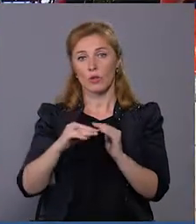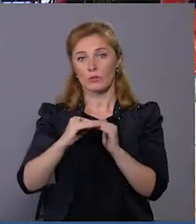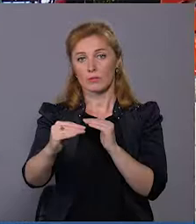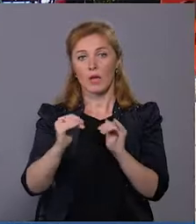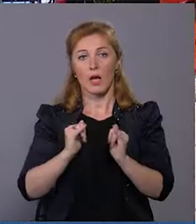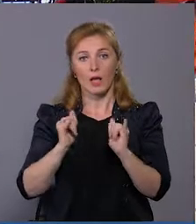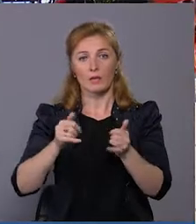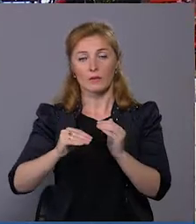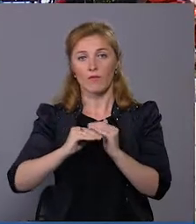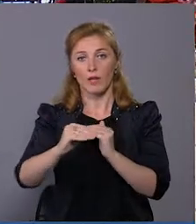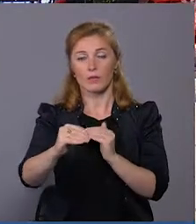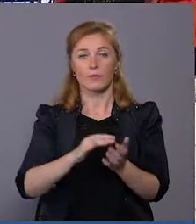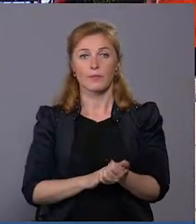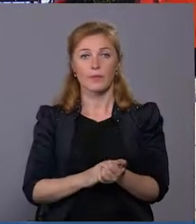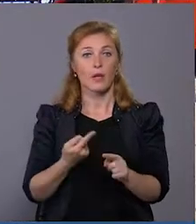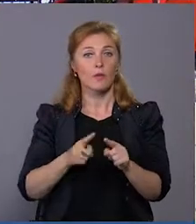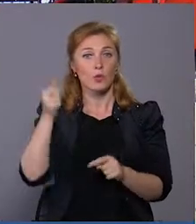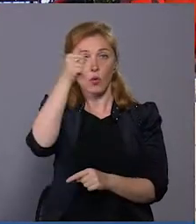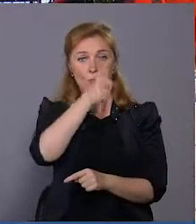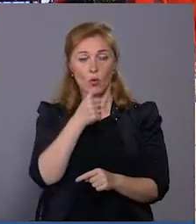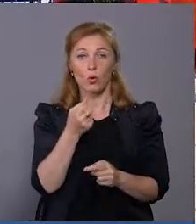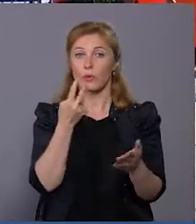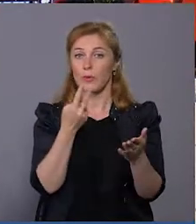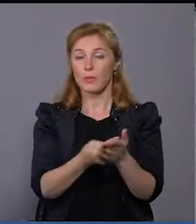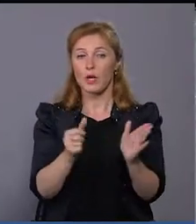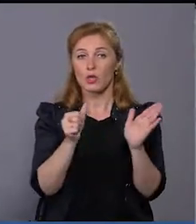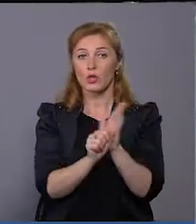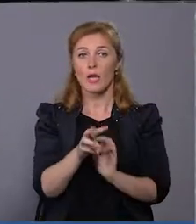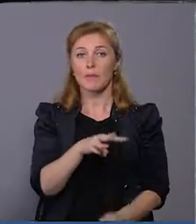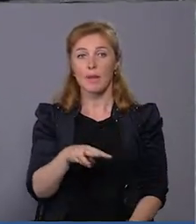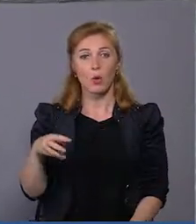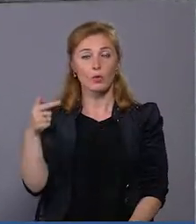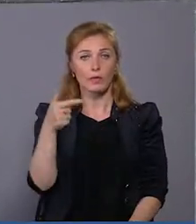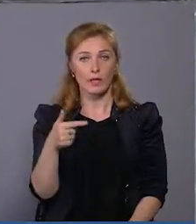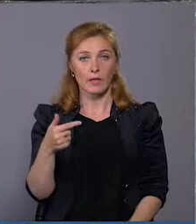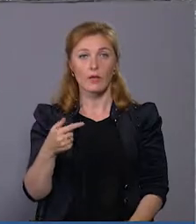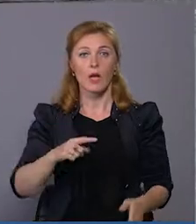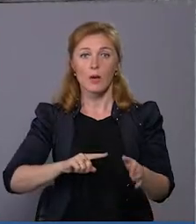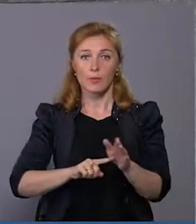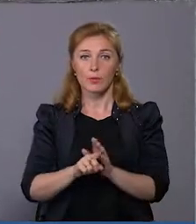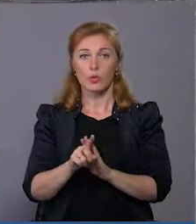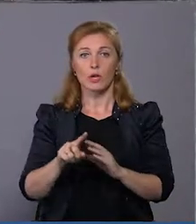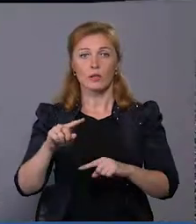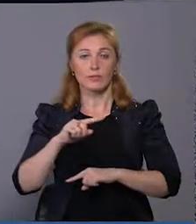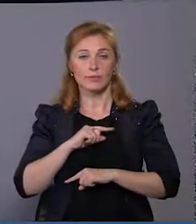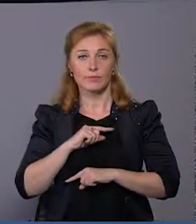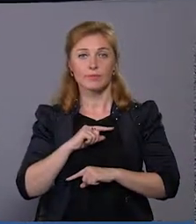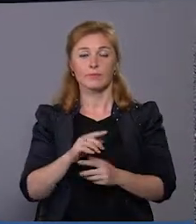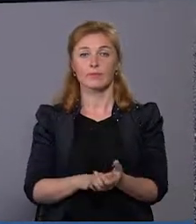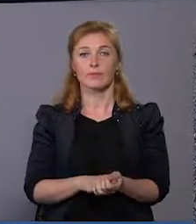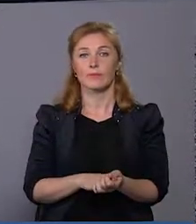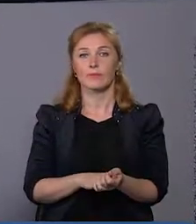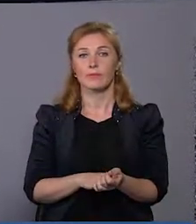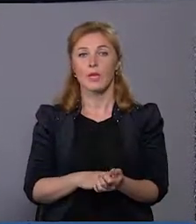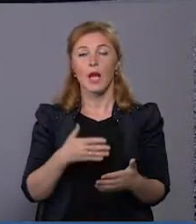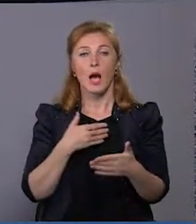У цьому році у Хмельницькому на капремонт доріг передбачили 60 мільйонів гривень. Уже фінішували роботи на вулиці Підгірній та Лізи Чайкіної.